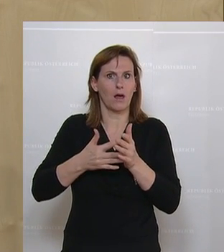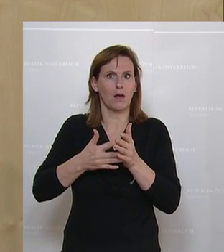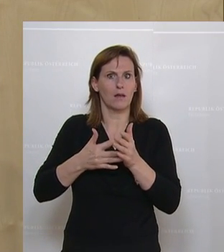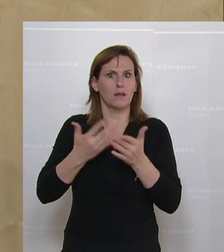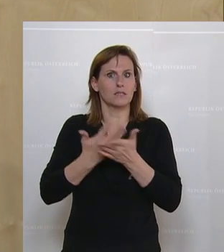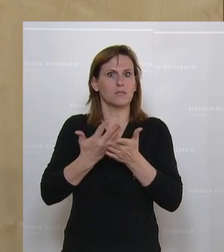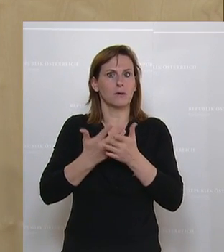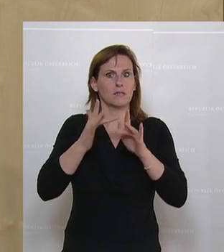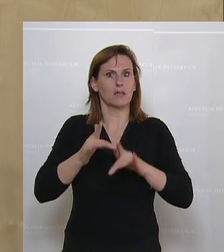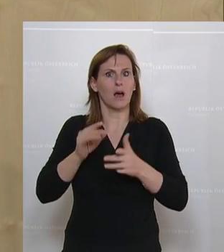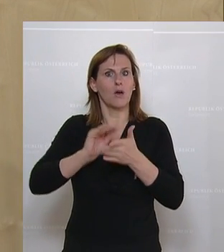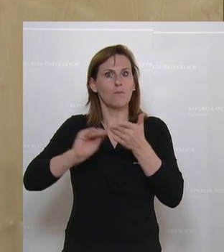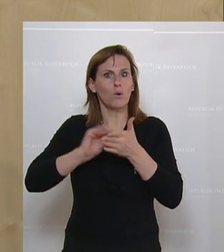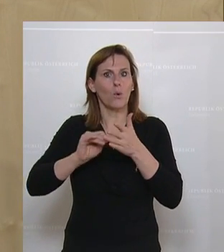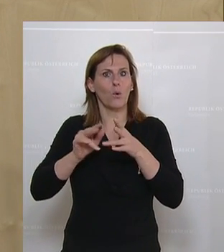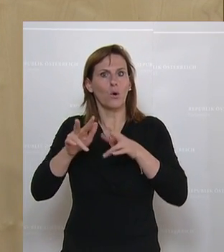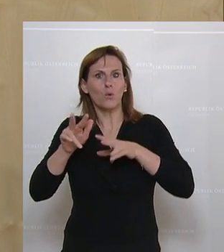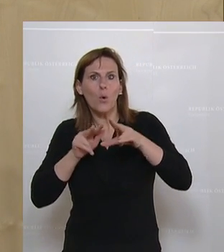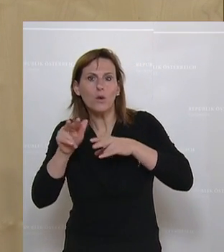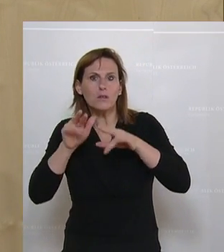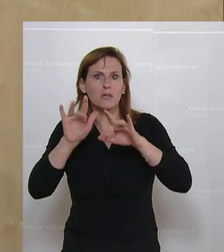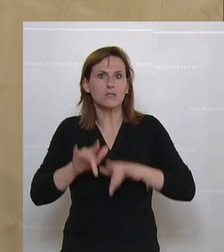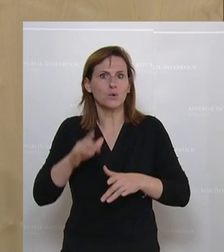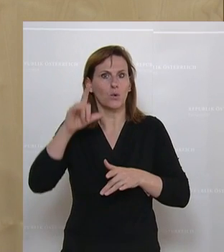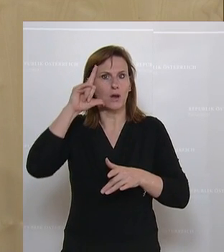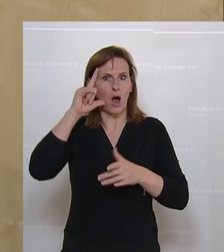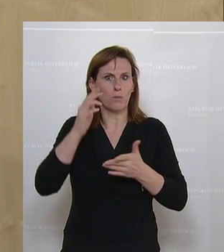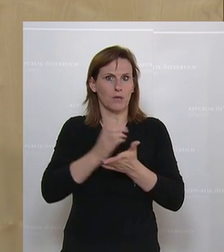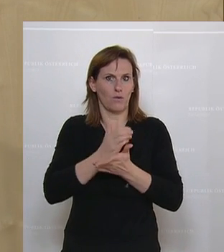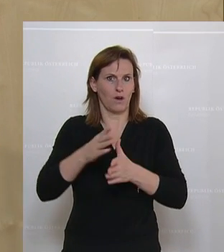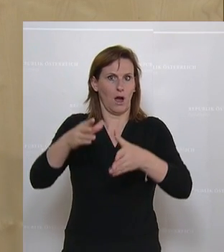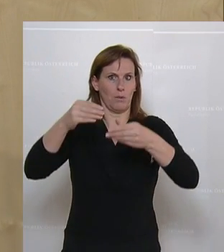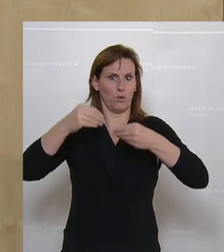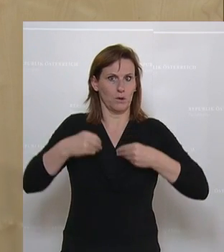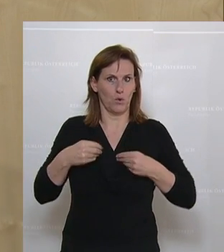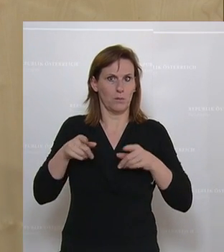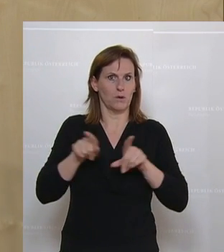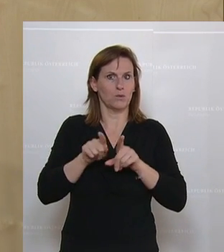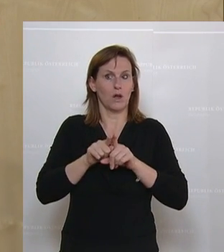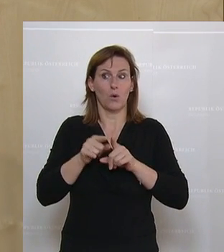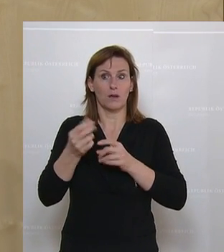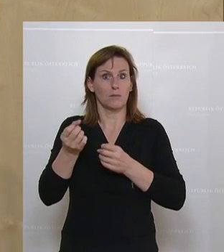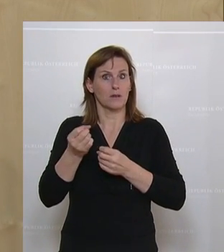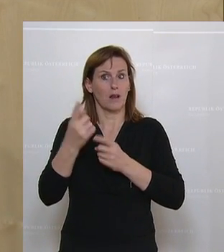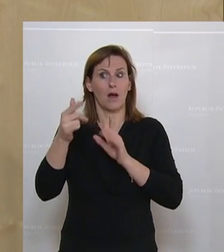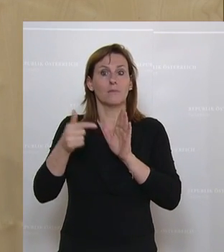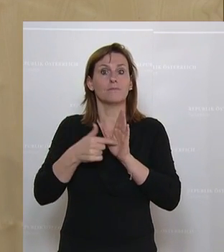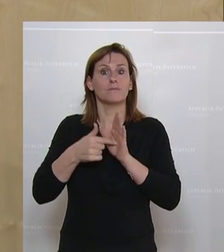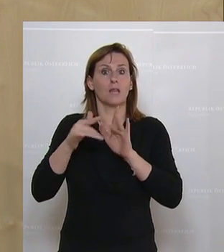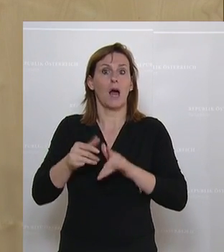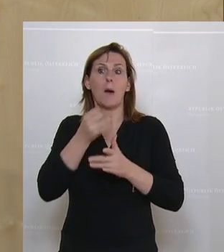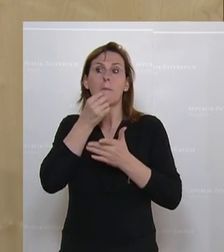Koordinierungsbüros im Ausland, in den Schwerpunktländern, die das als Hauptaufgabe haben. Und es gibt klare Berichtspflichten, die auch zum Teil